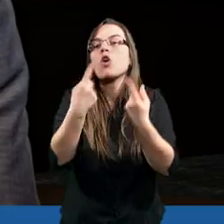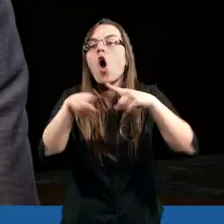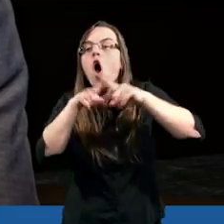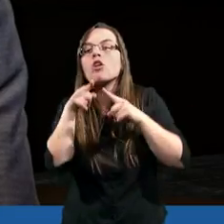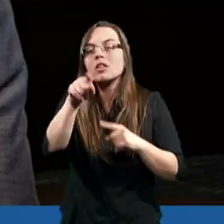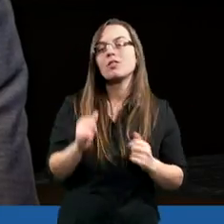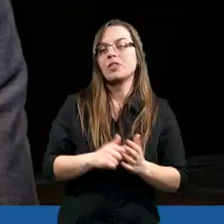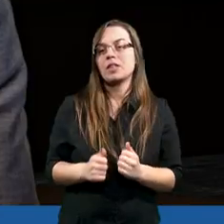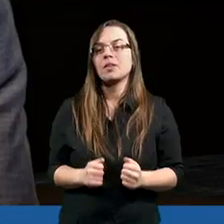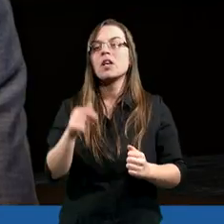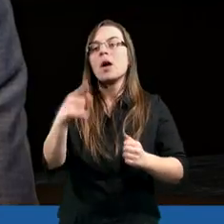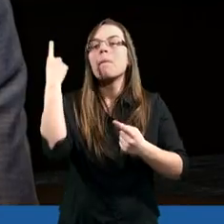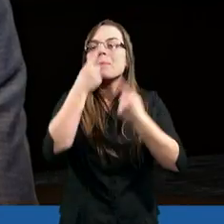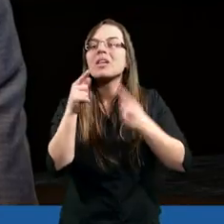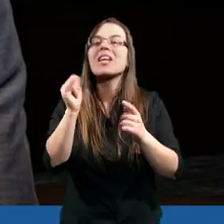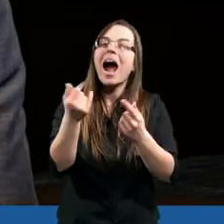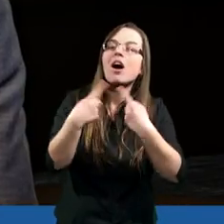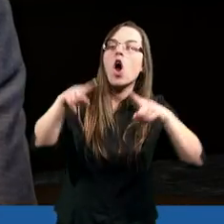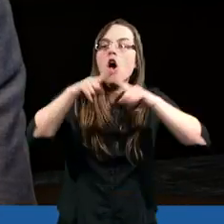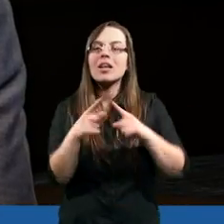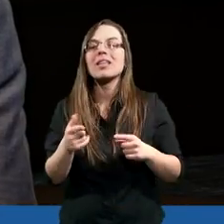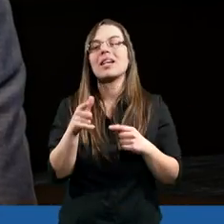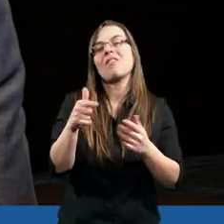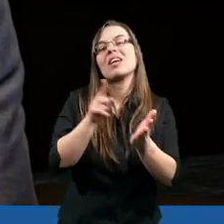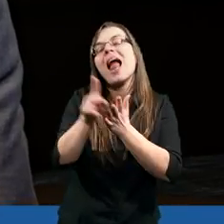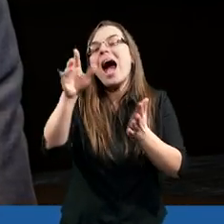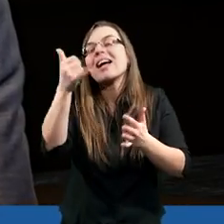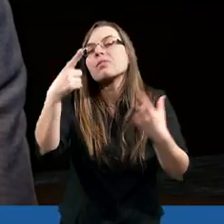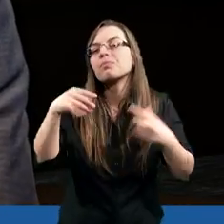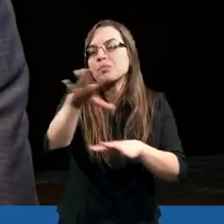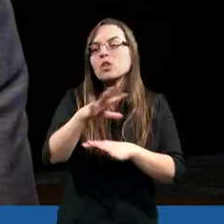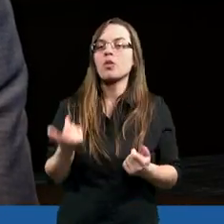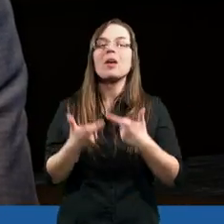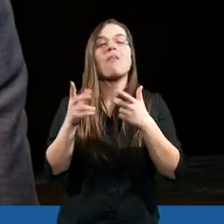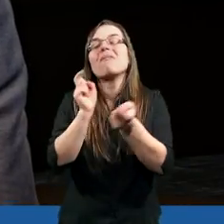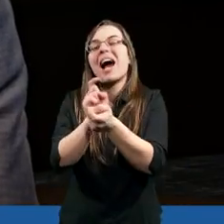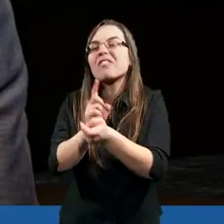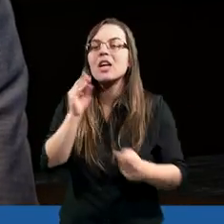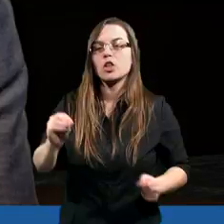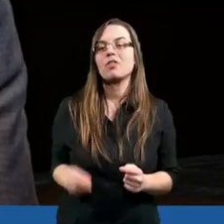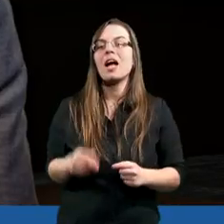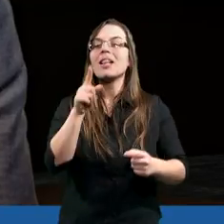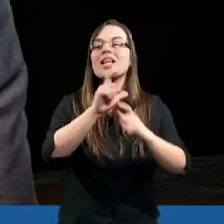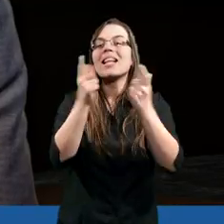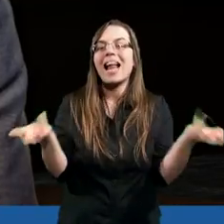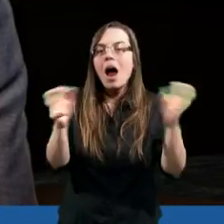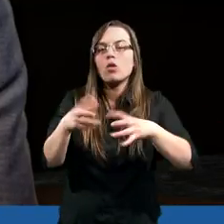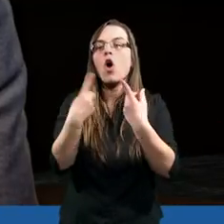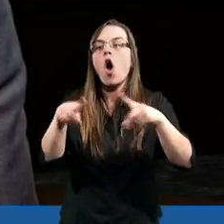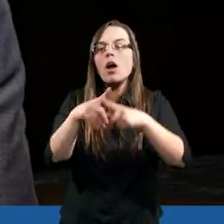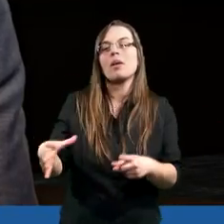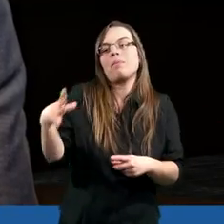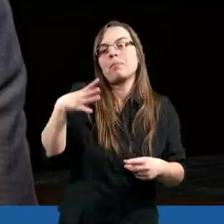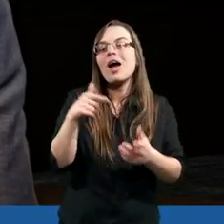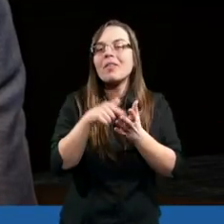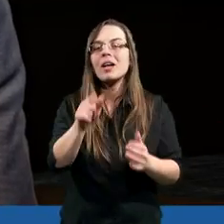Kościół. To nie jest tak, że to my sobie umyśliliśmy jakiś Kościół, zakładamy go jak chcemy. Przeciwnie, założycielem Kościoła, czy